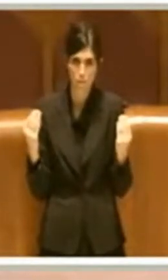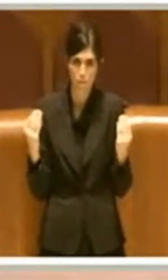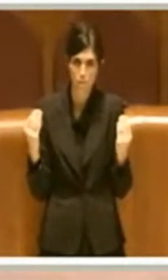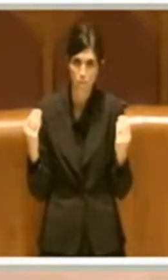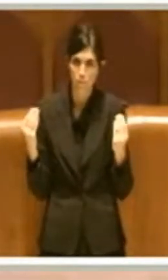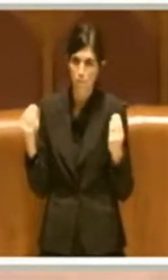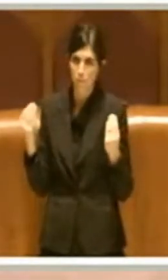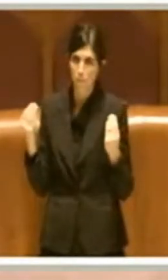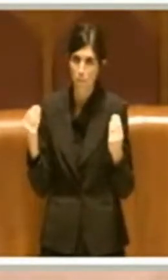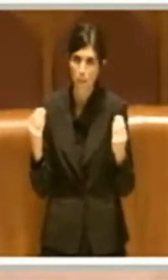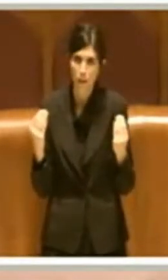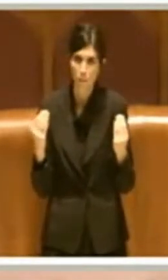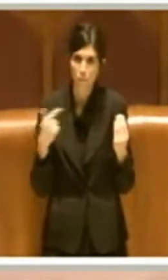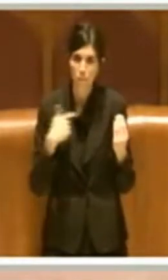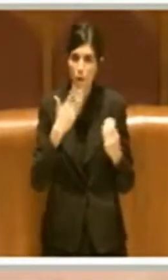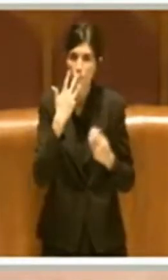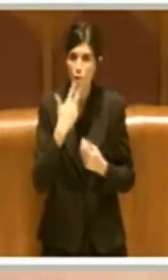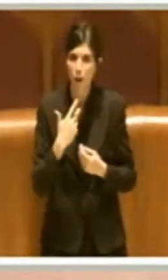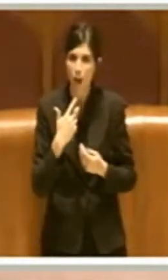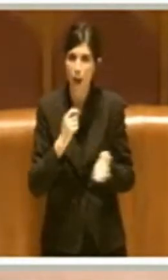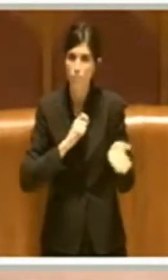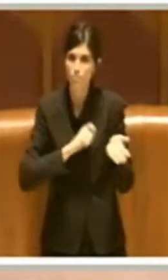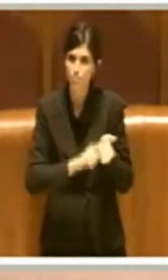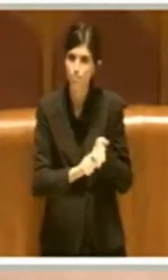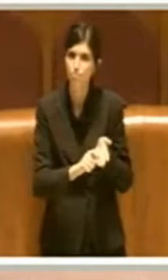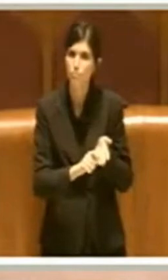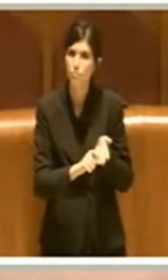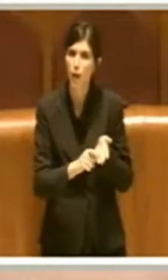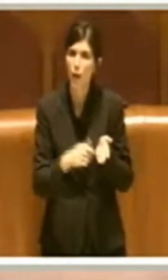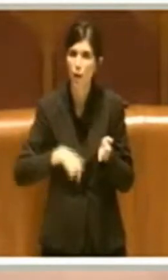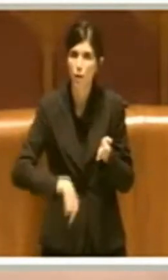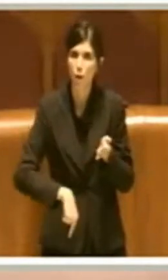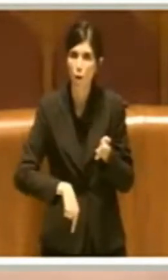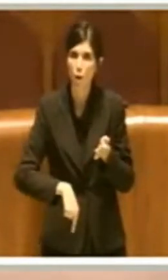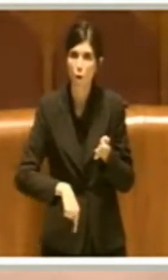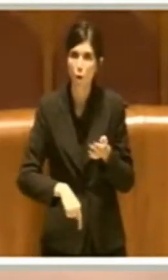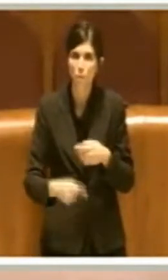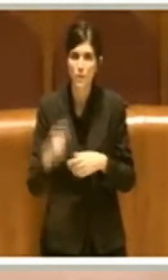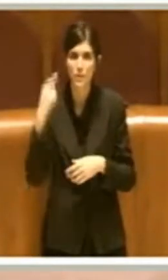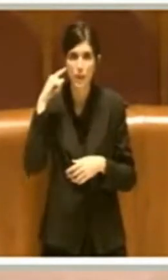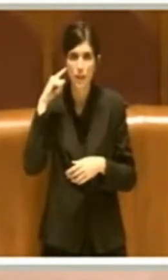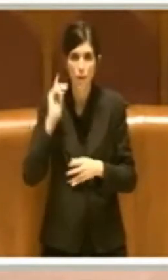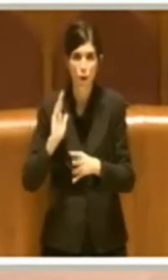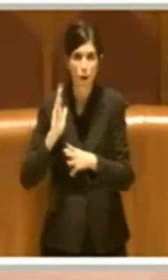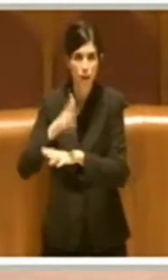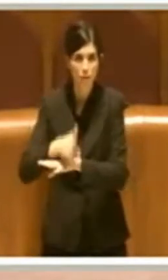vorrei sottolineare, come ho sentito anche in un intervento,